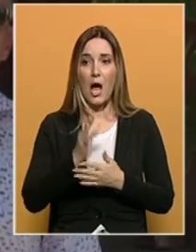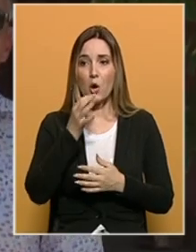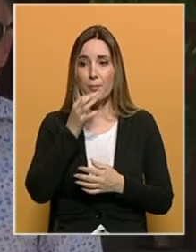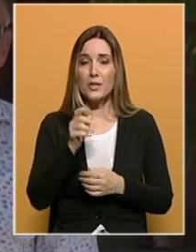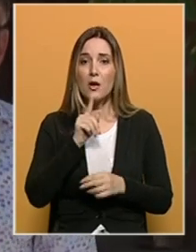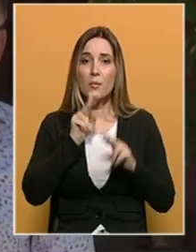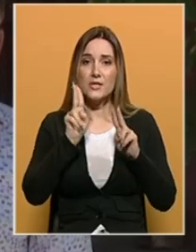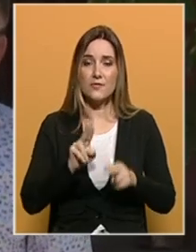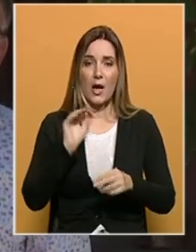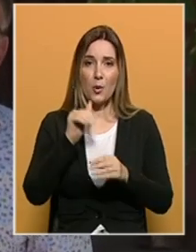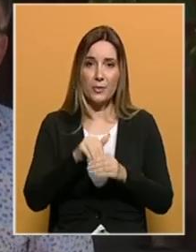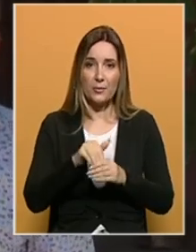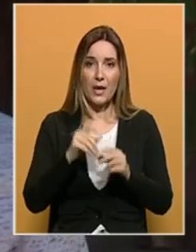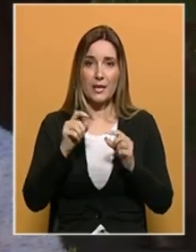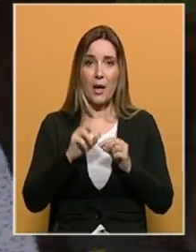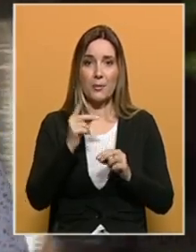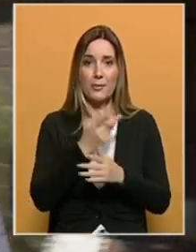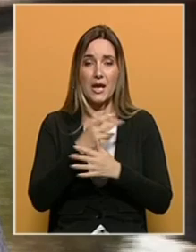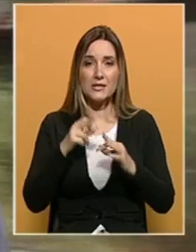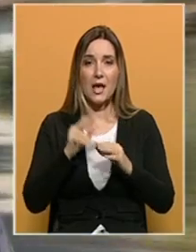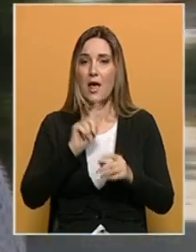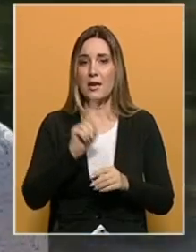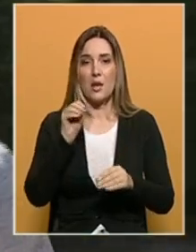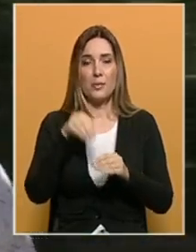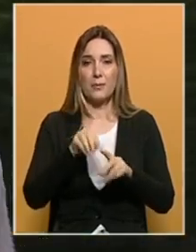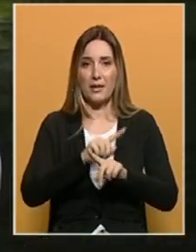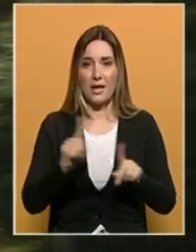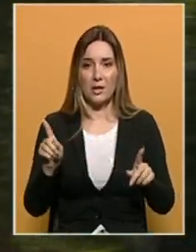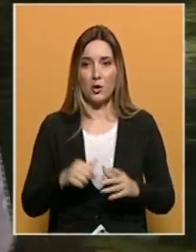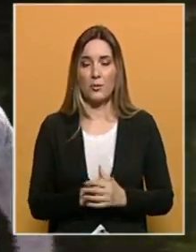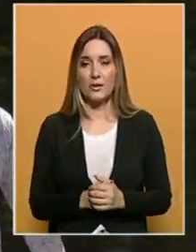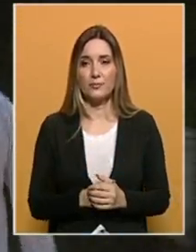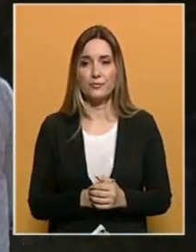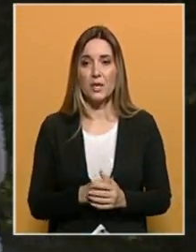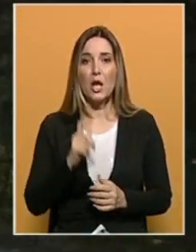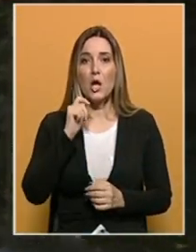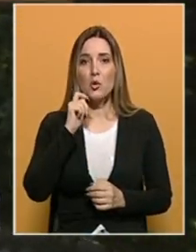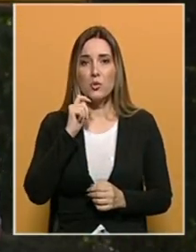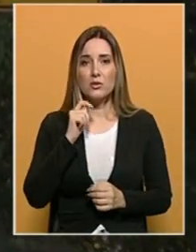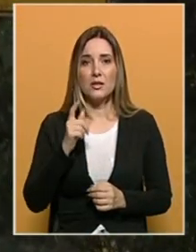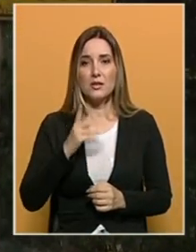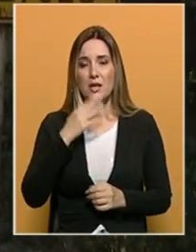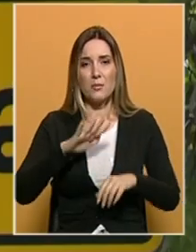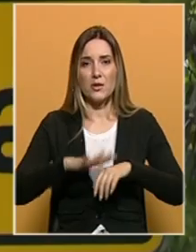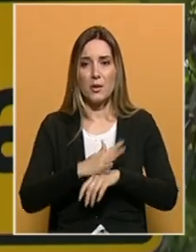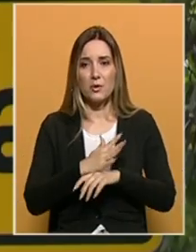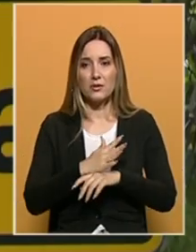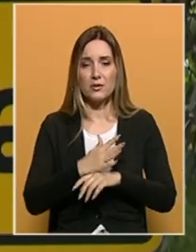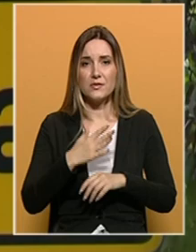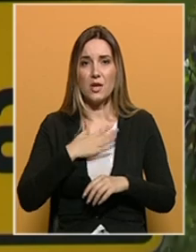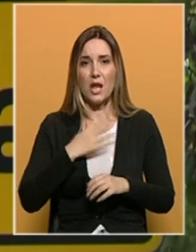suštinski pripada, Breza ne pripada nikome. Naravno, ljudi su demotivisani, ljudi su u našoj